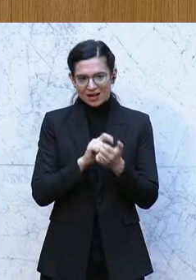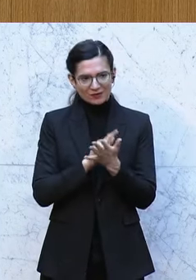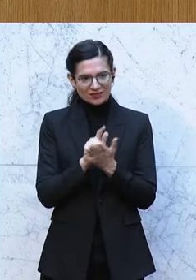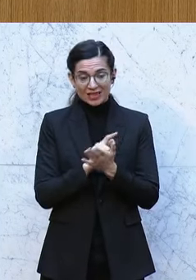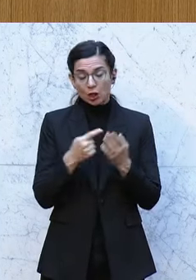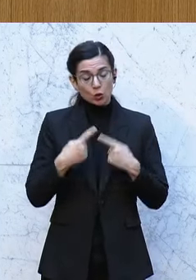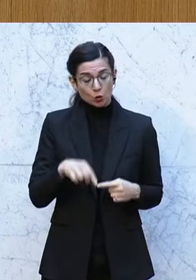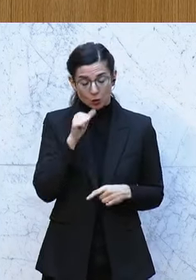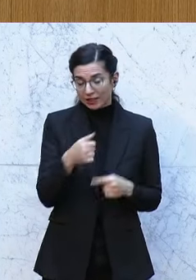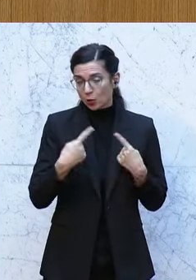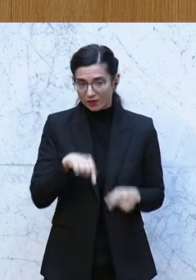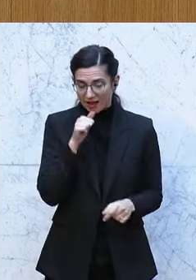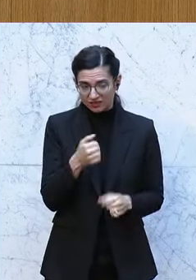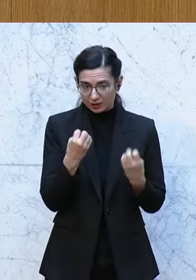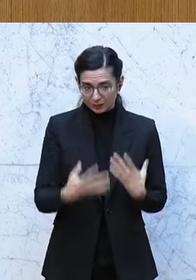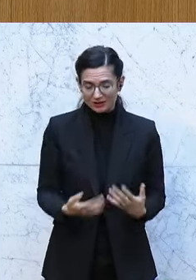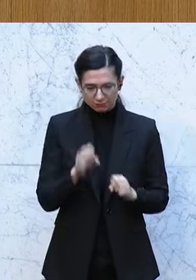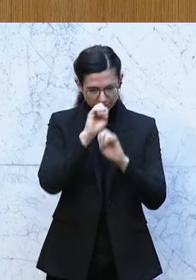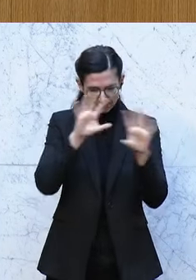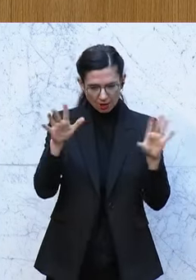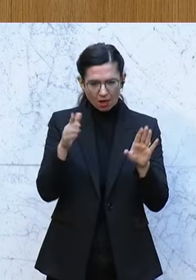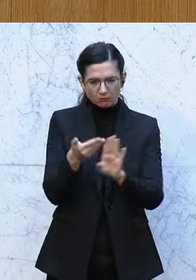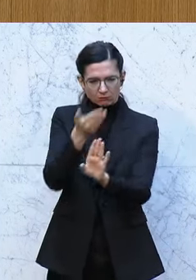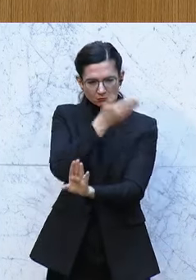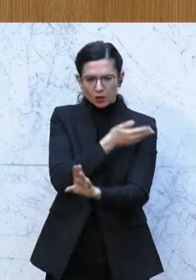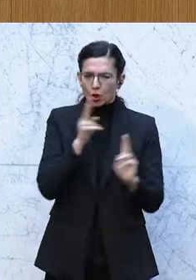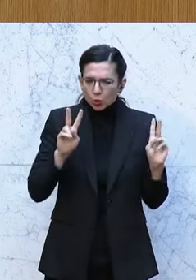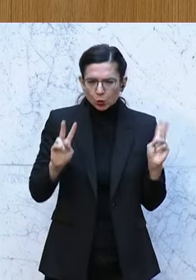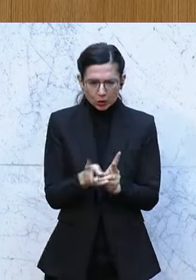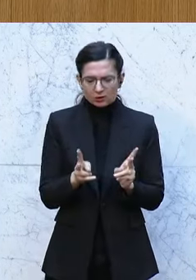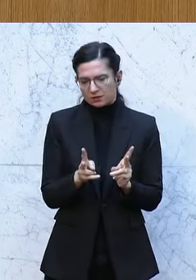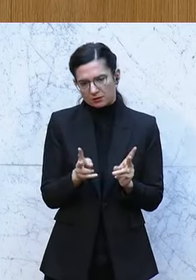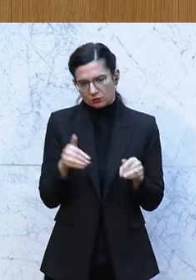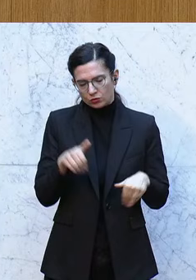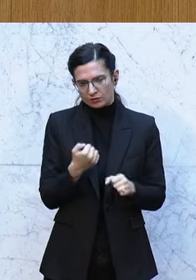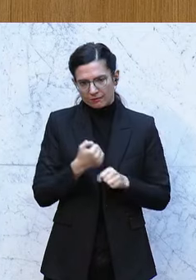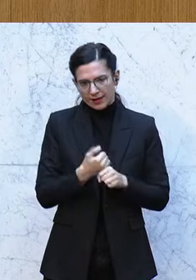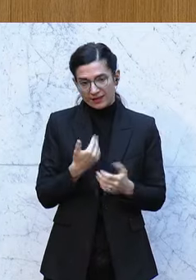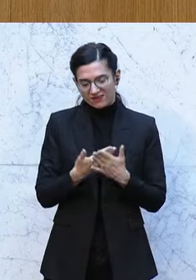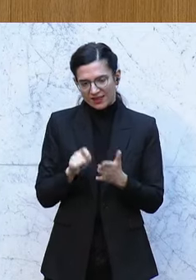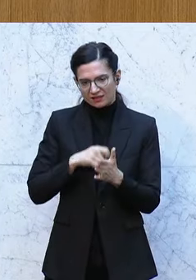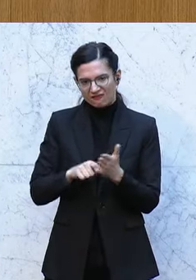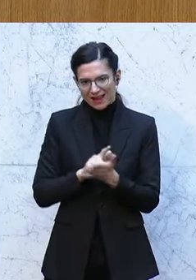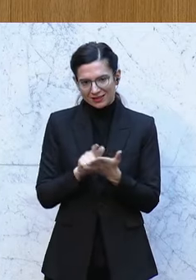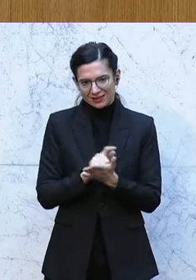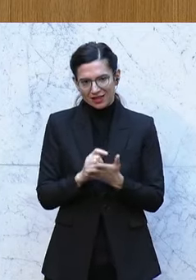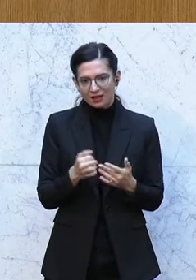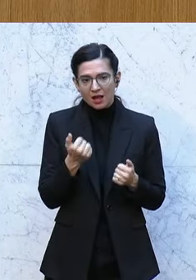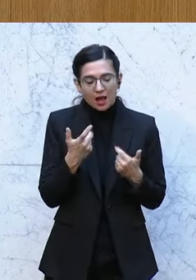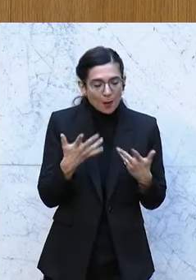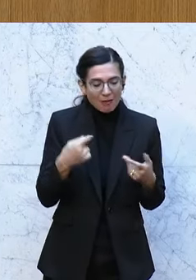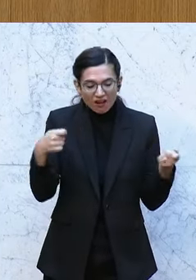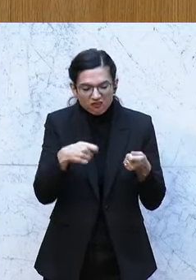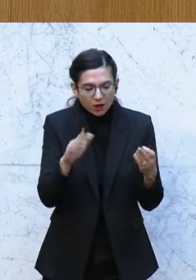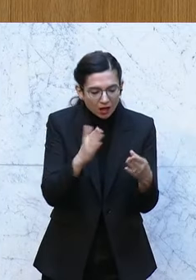sollen und dürfen, war klar, dass das nur ein sehr, sehr kurzer Untersuchungsausschuss ist und wir uns nicht hunderttausende Förderakten